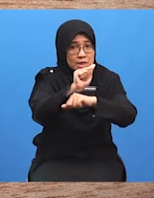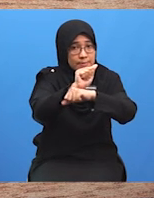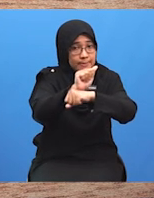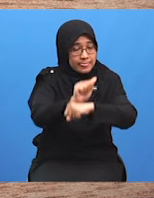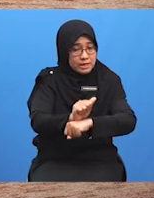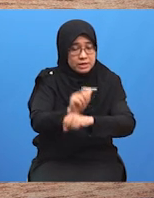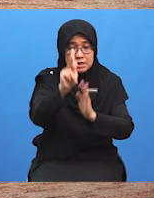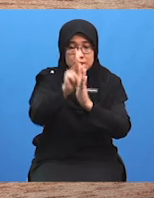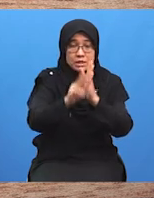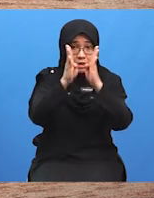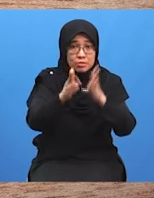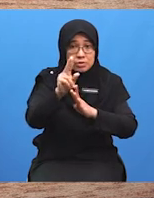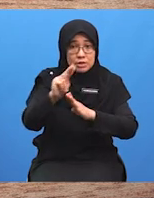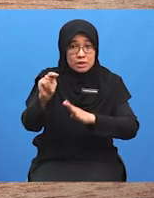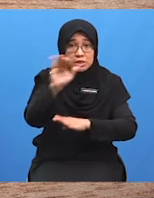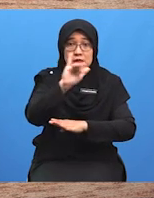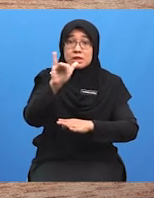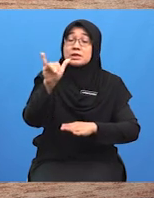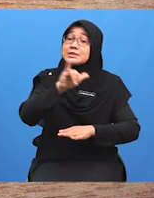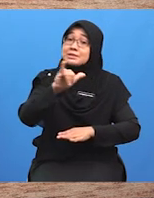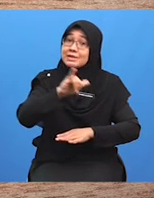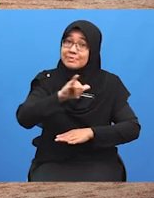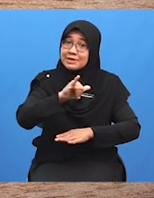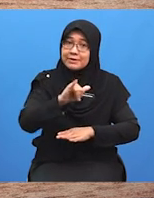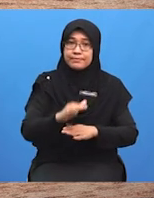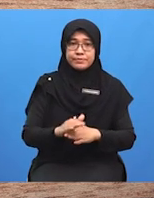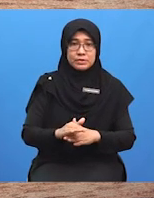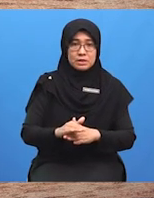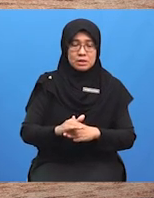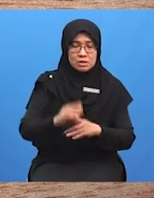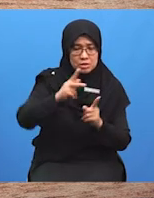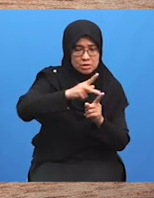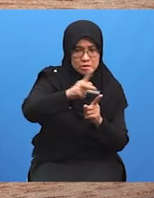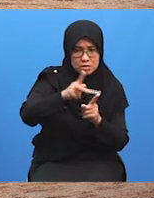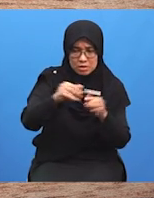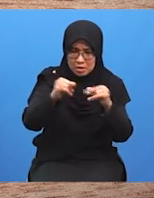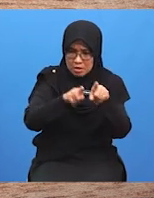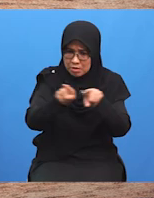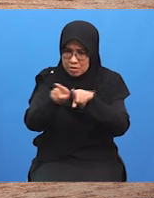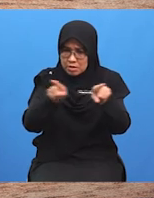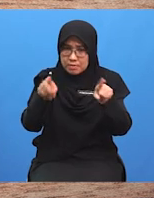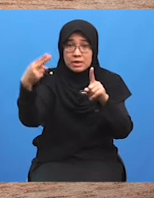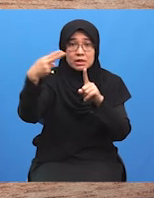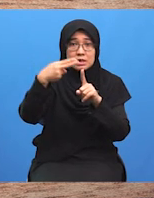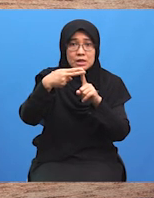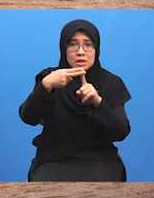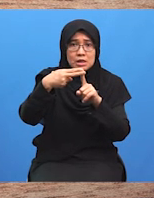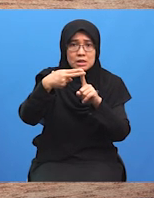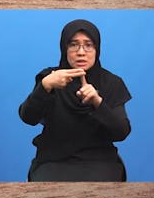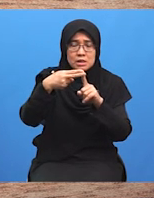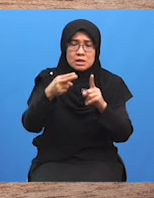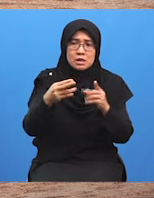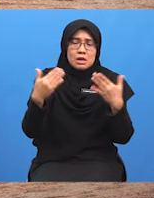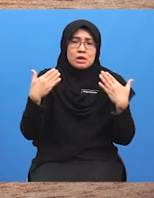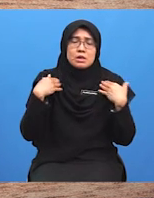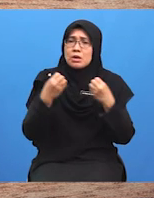yang hampir sama Tahap pelbagai hala pula adalah perundingan yang mempunyai pelbagai